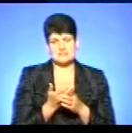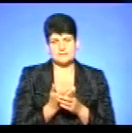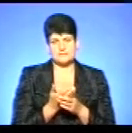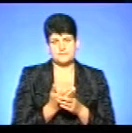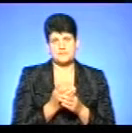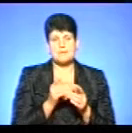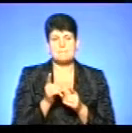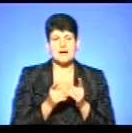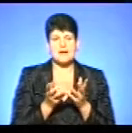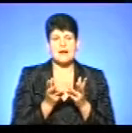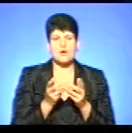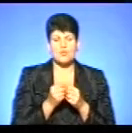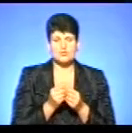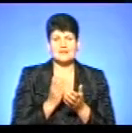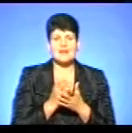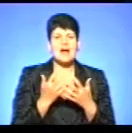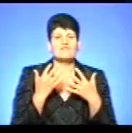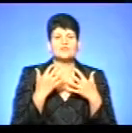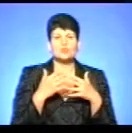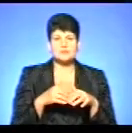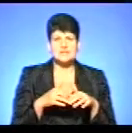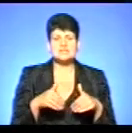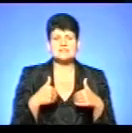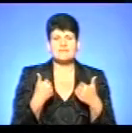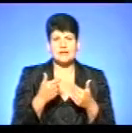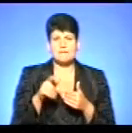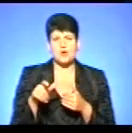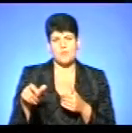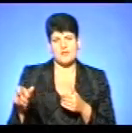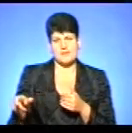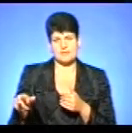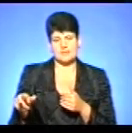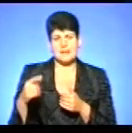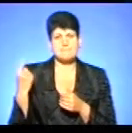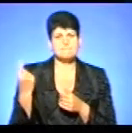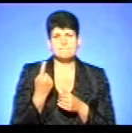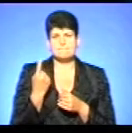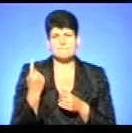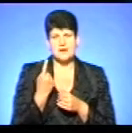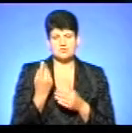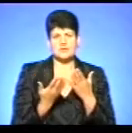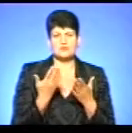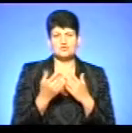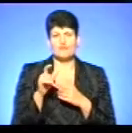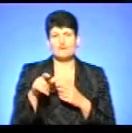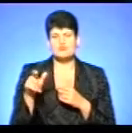Перерахунки відбуваються автоматично і за зверненнями громадян. І перше, якщо в людей